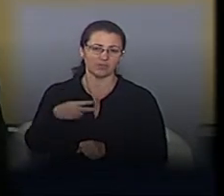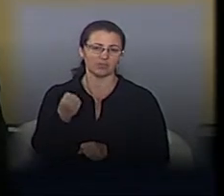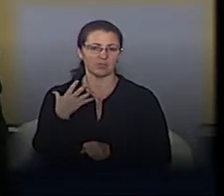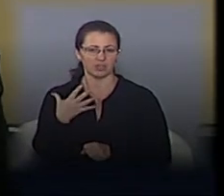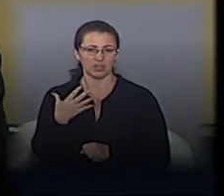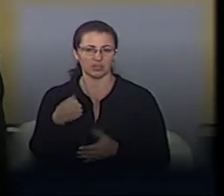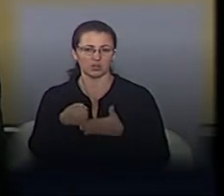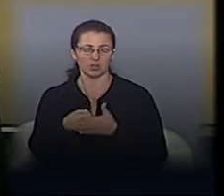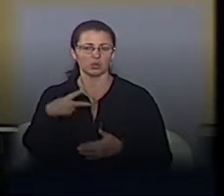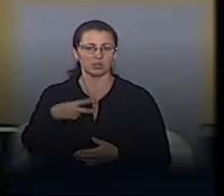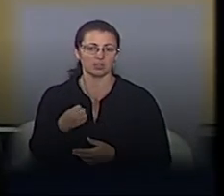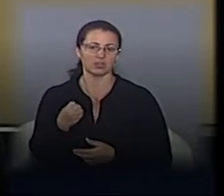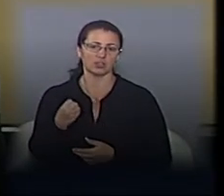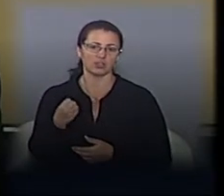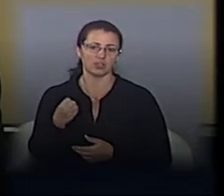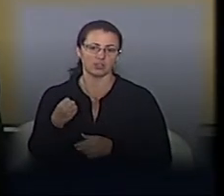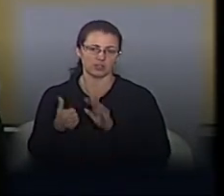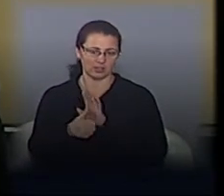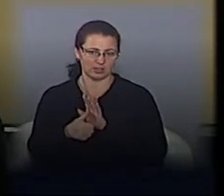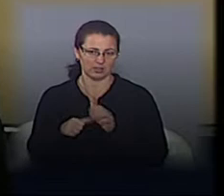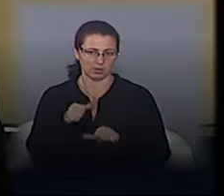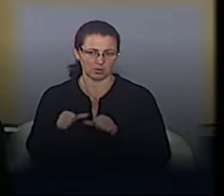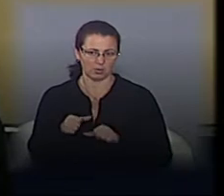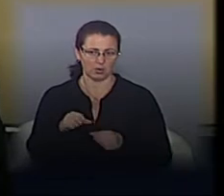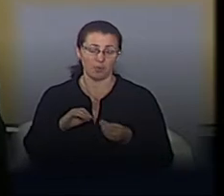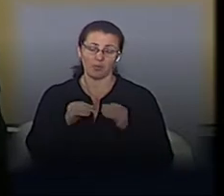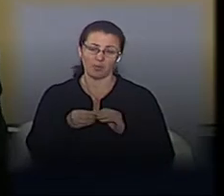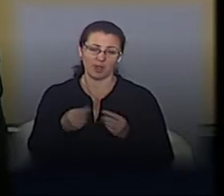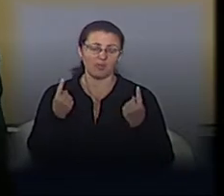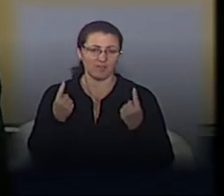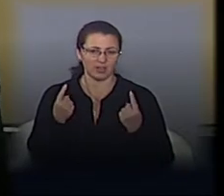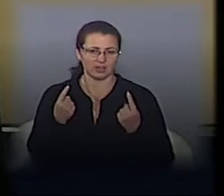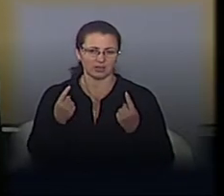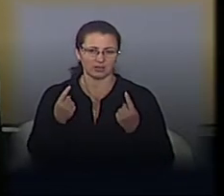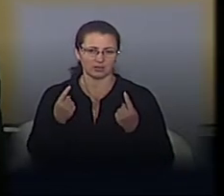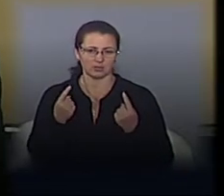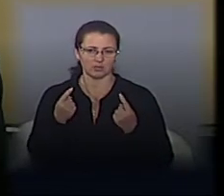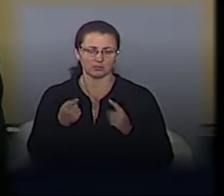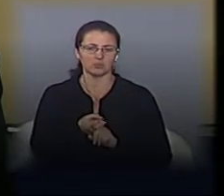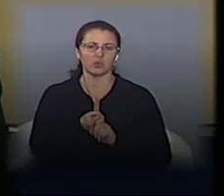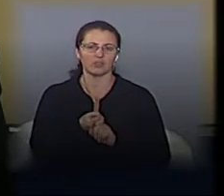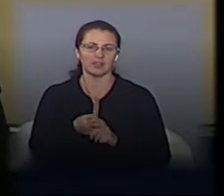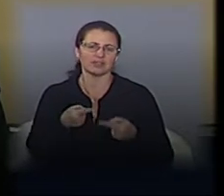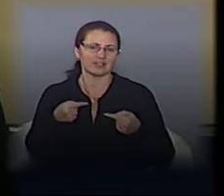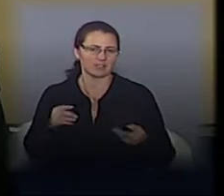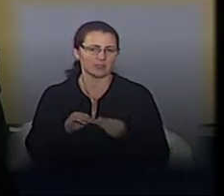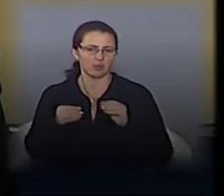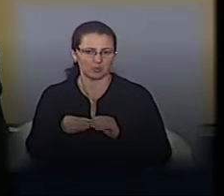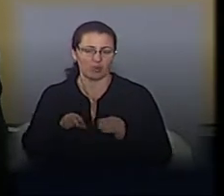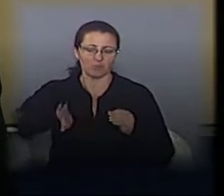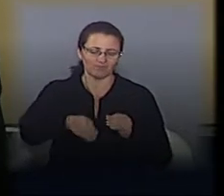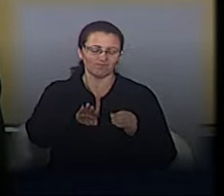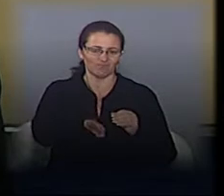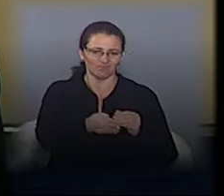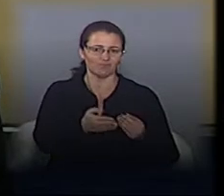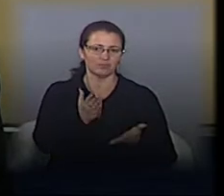-го, здається, по 2017-й рік. Там є зараз проблеми, вони невеликі. Пов'язані вони з бічними, ну, тобто, такі проблеми з'явилися, невеликі вибоїни, так? І